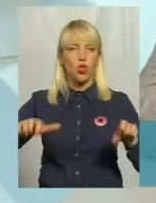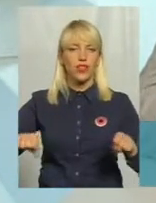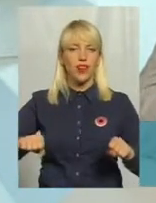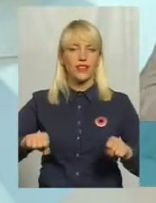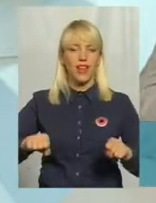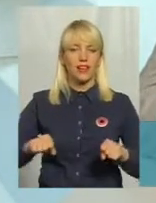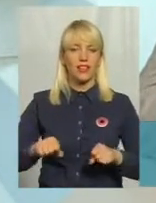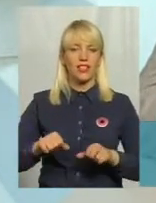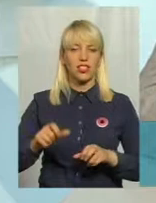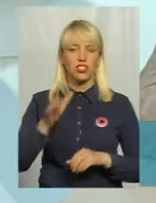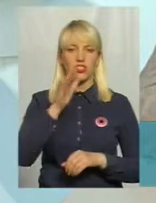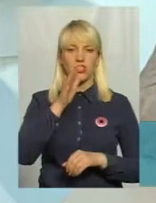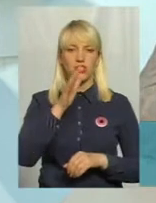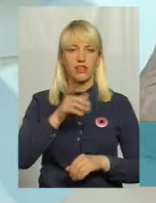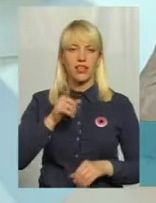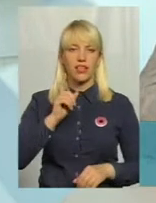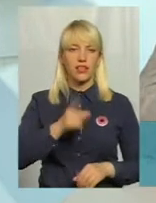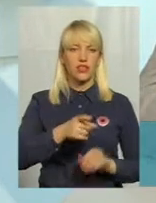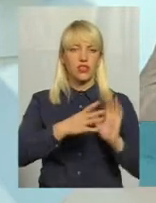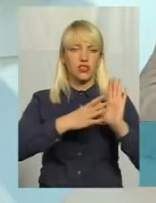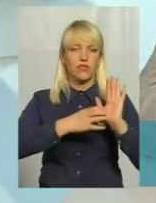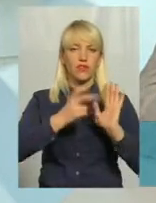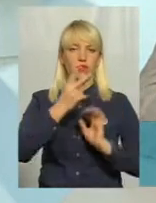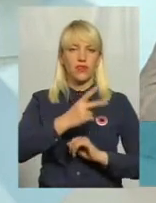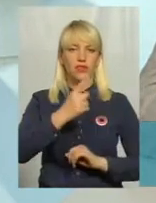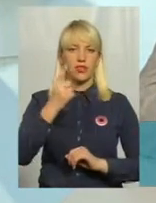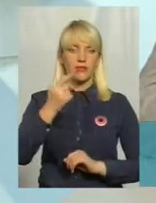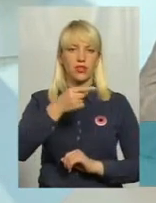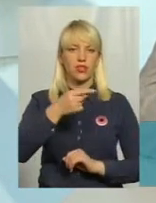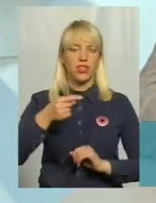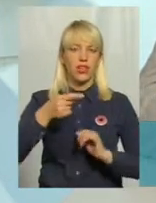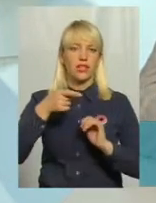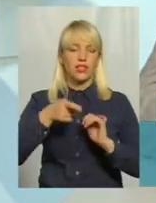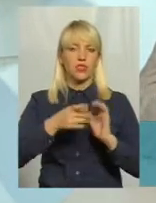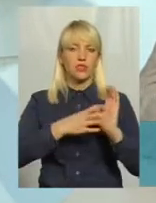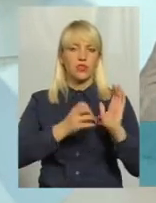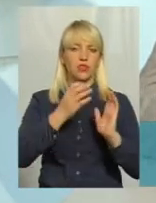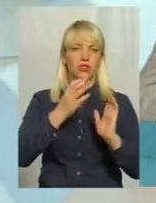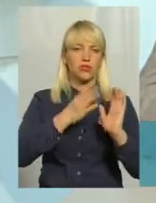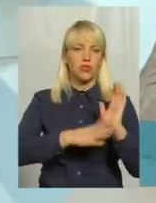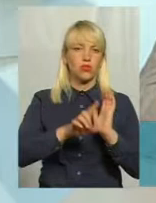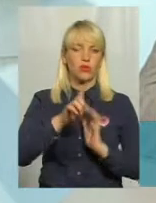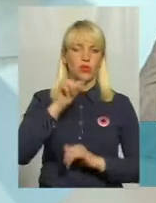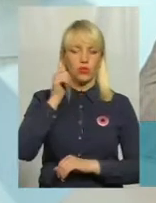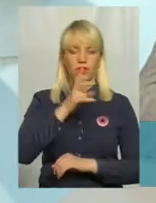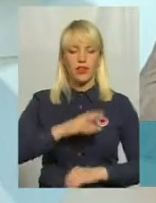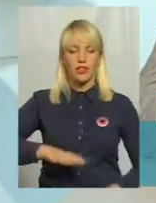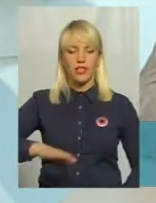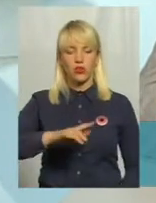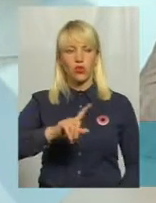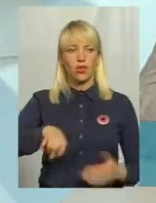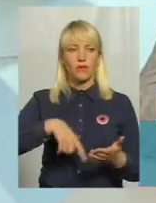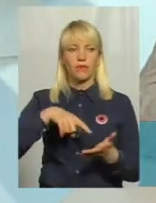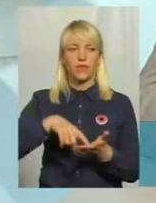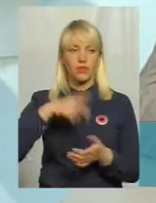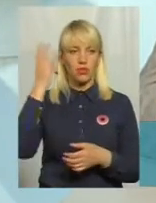1921-1991 року. На території міста Хмельницького фактично